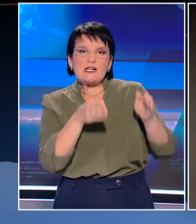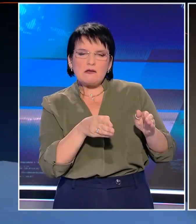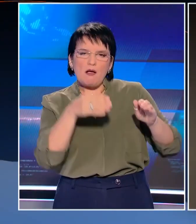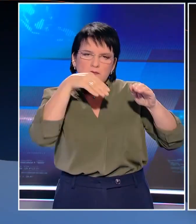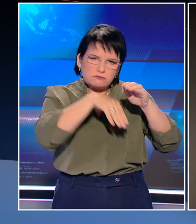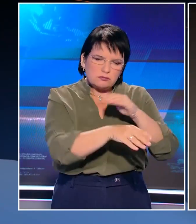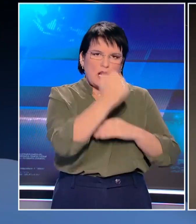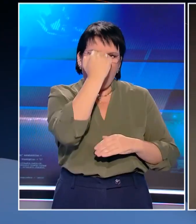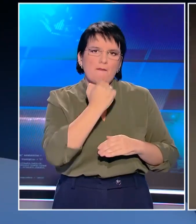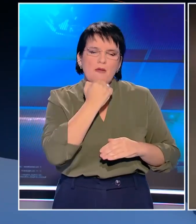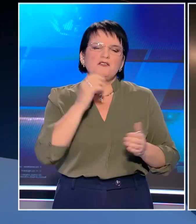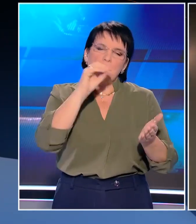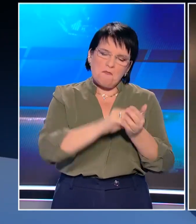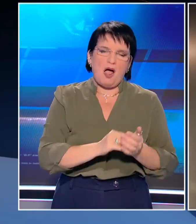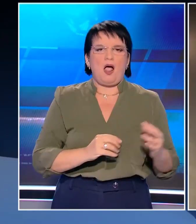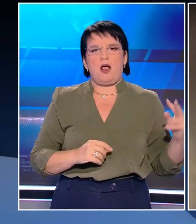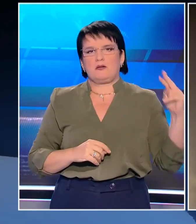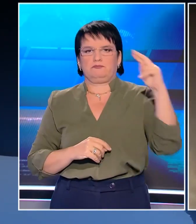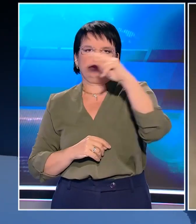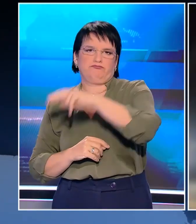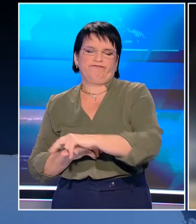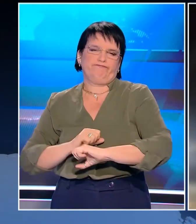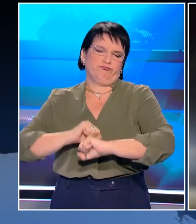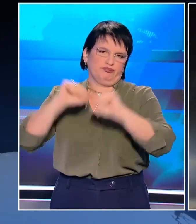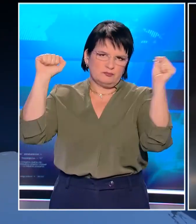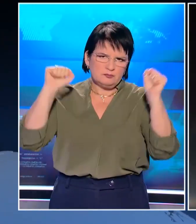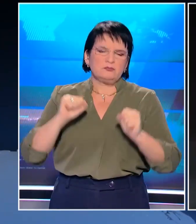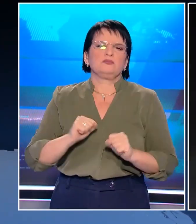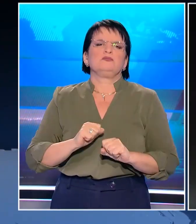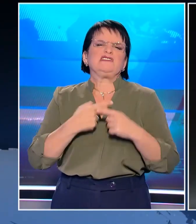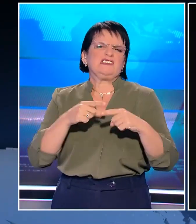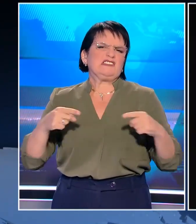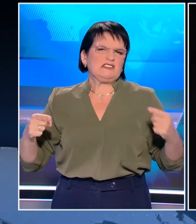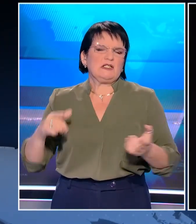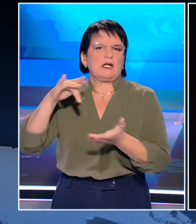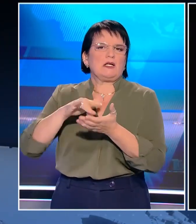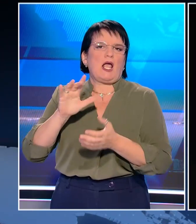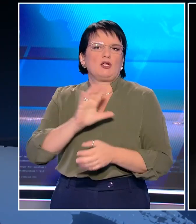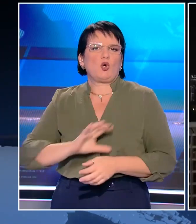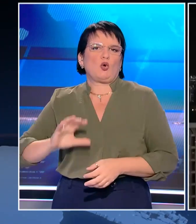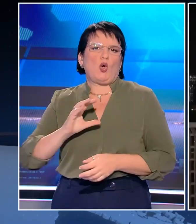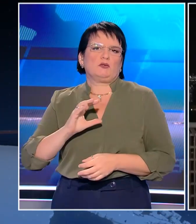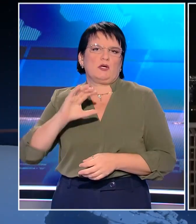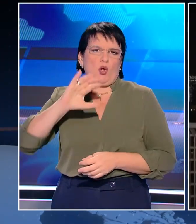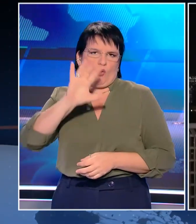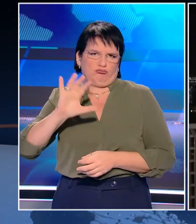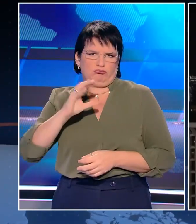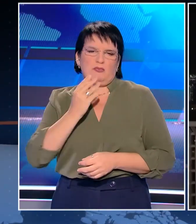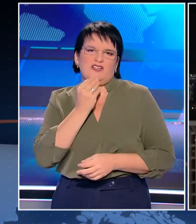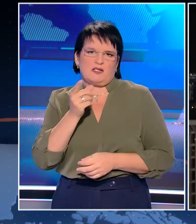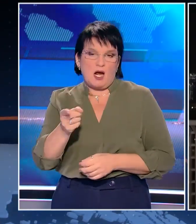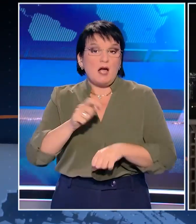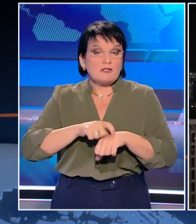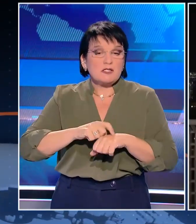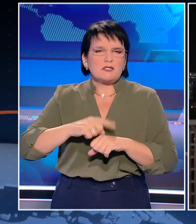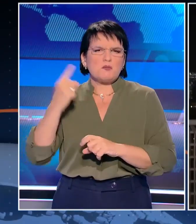Η Χαμάς απαντάει στη χερισαία επιχείρηση του Ισραηλινού στρατού εκτοξεύοντας ρουκέτες προς το κεντρικό και νότιο Ισραήλι. Οι σύρινες ηχούν